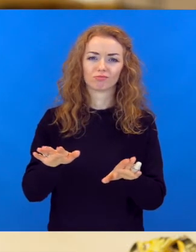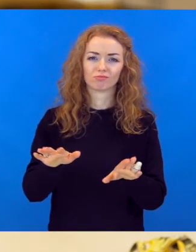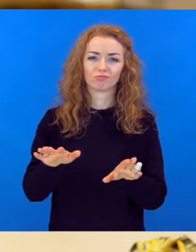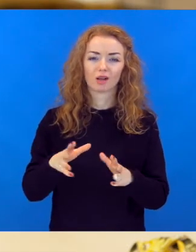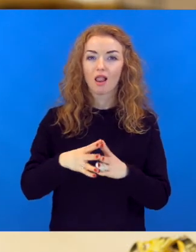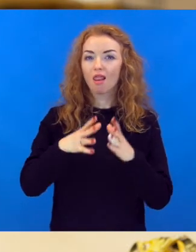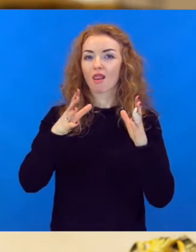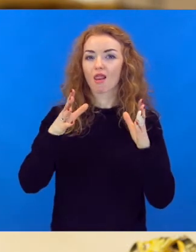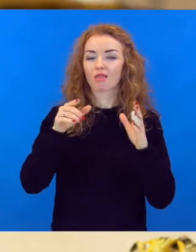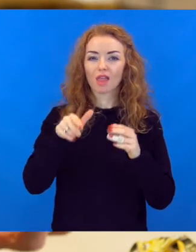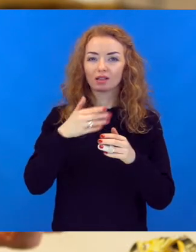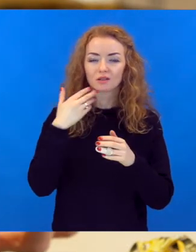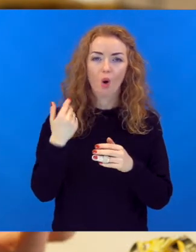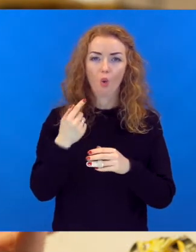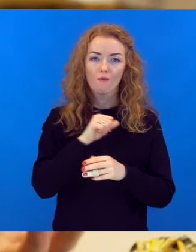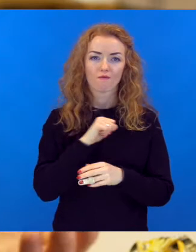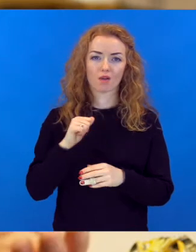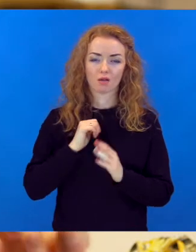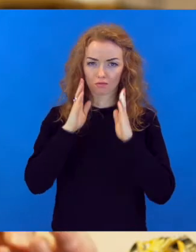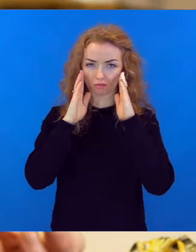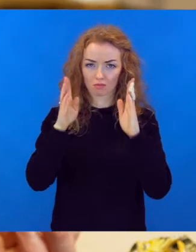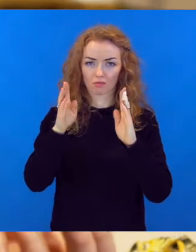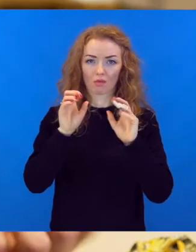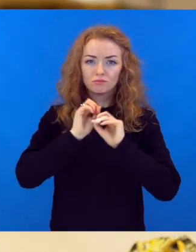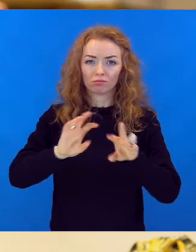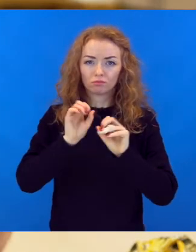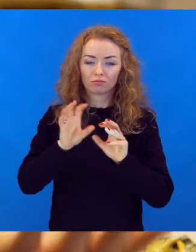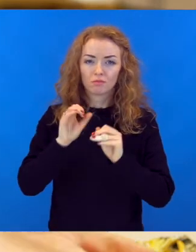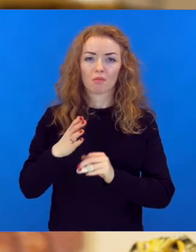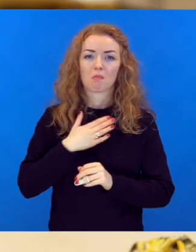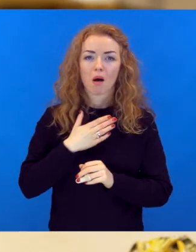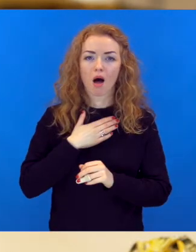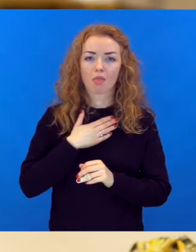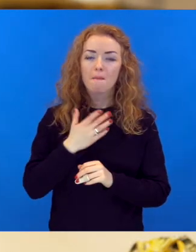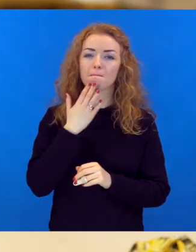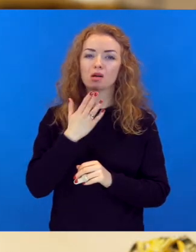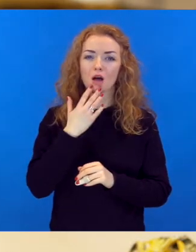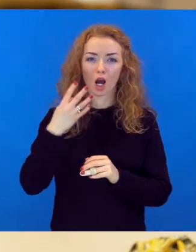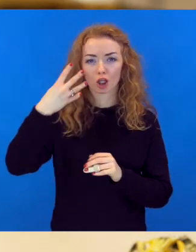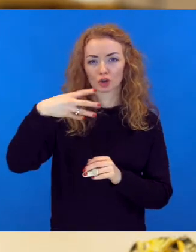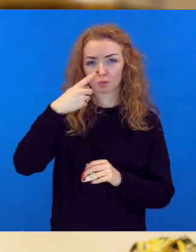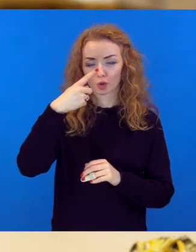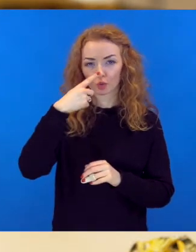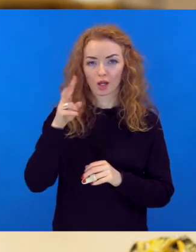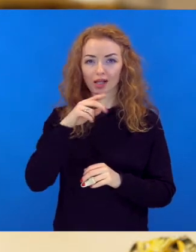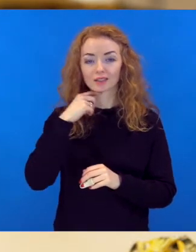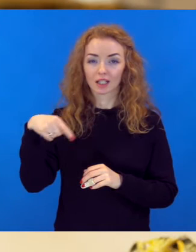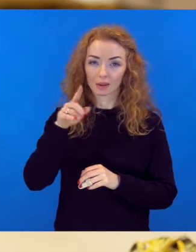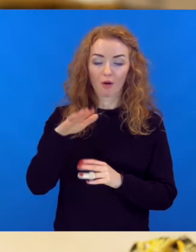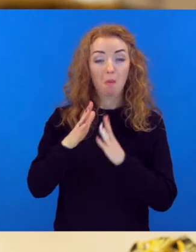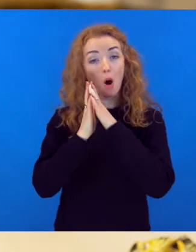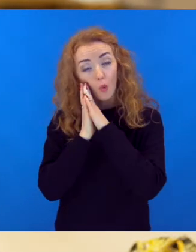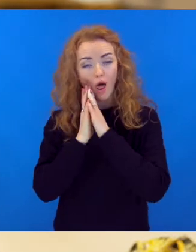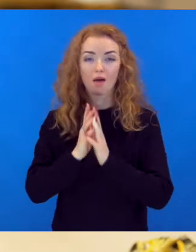lielāko ties vairs nav arī monologs, kur tev frontāli pastāst. Rekur mani pasaciņu 40 minūtes,